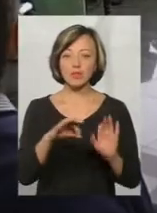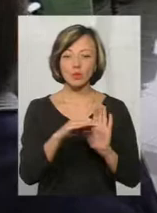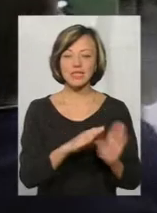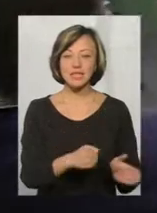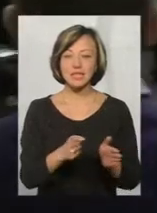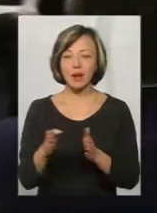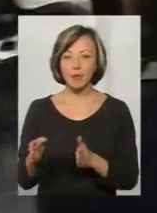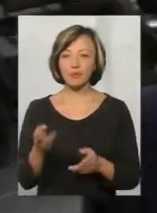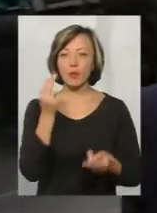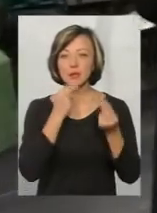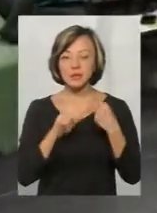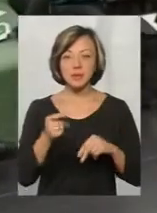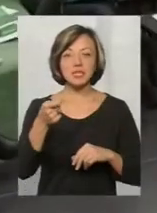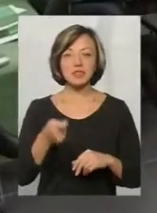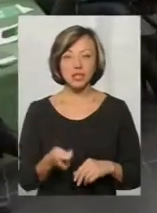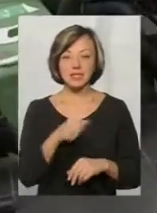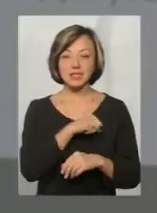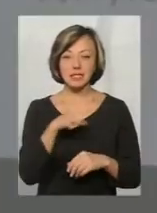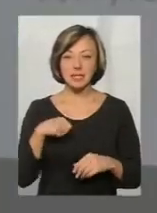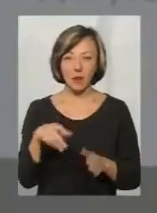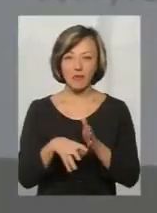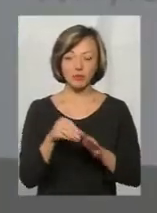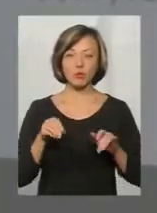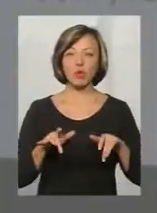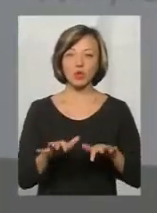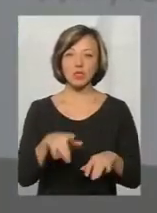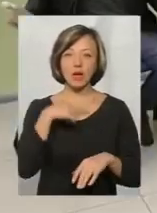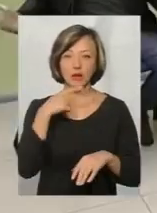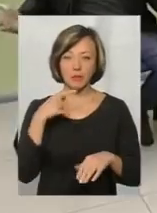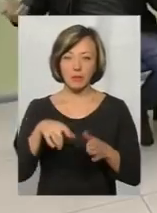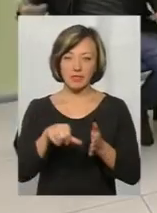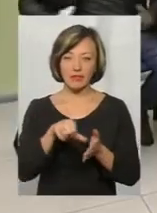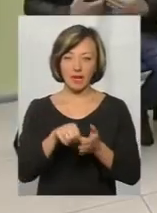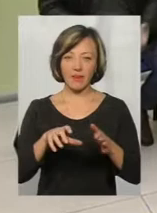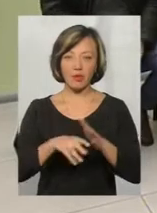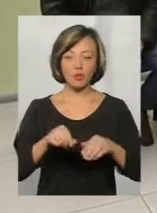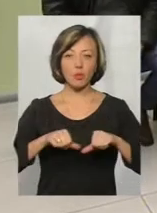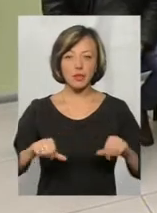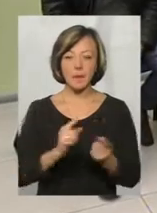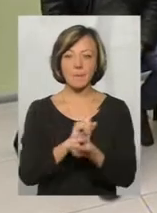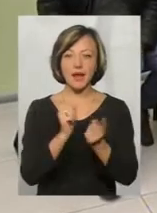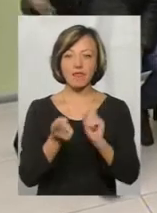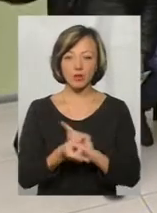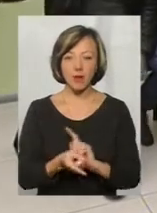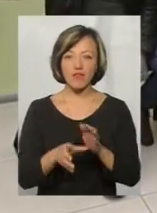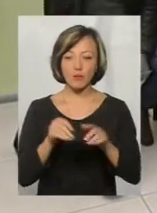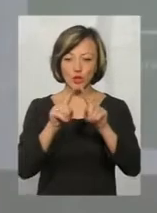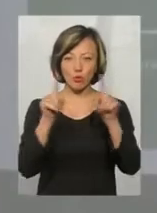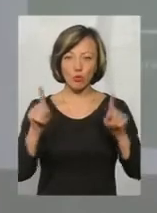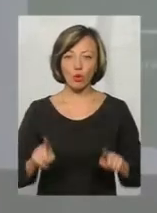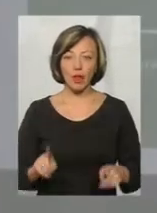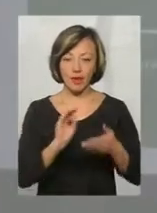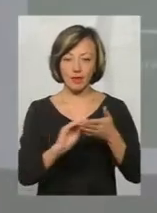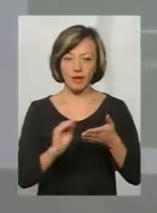здешевити. Реально і сам виборчий процес, кажуть представники виборчої комісії. Один з кроків – переформатувати виборчий бюлетень.